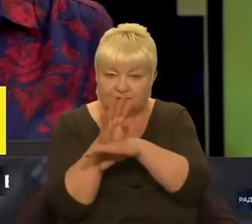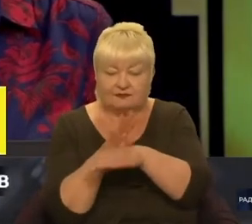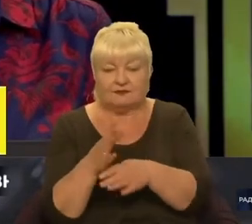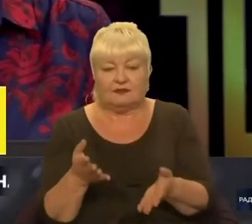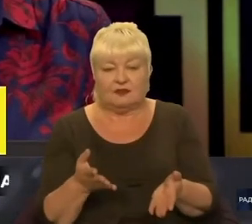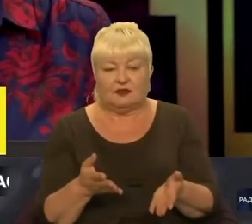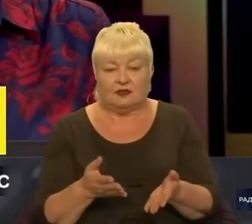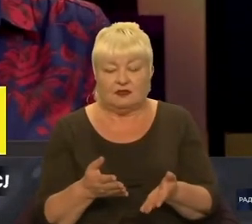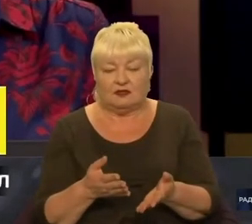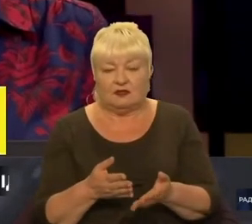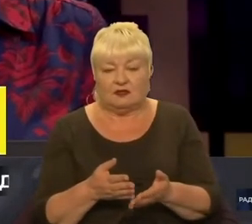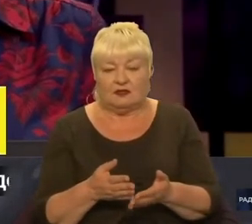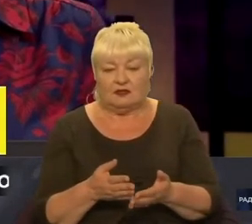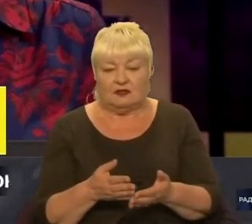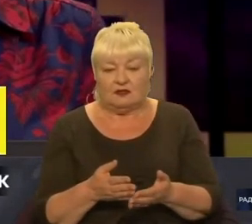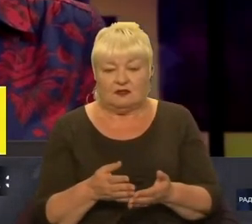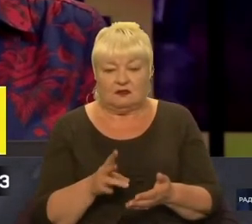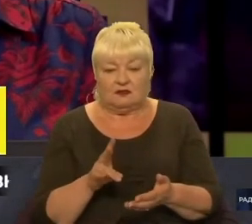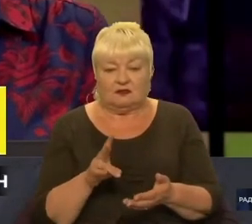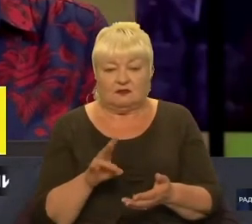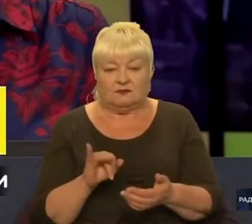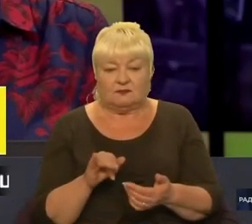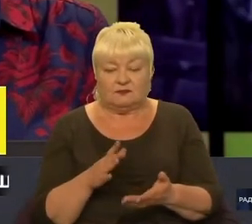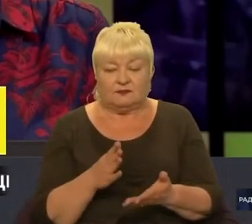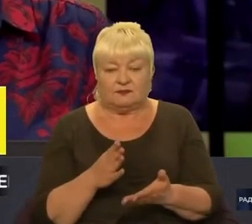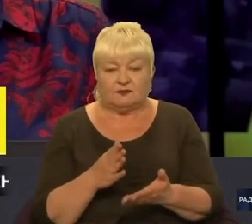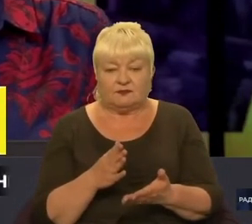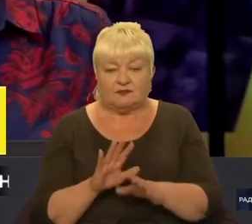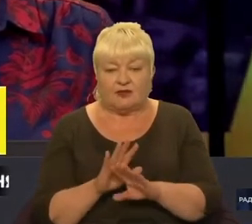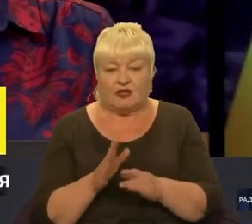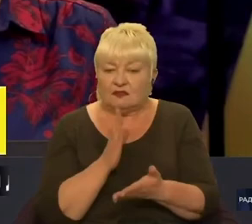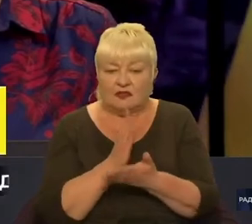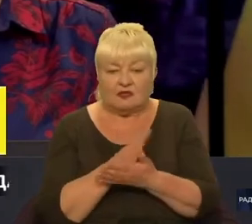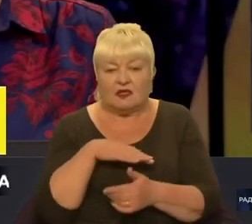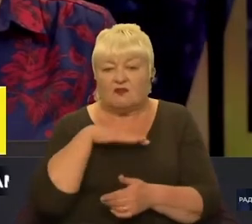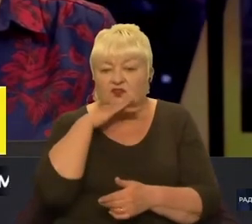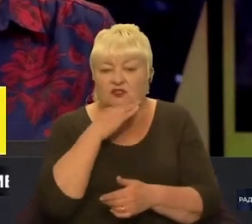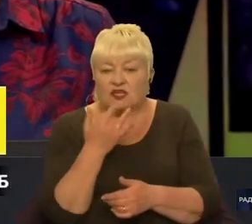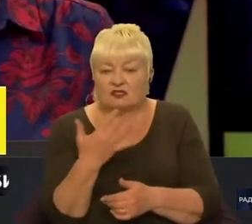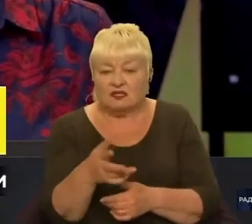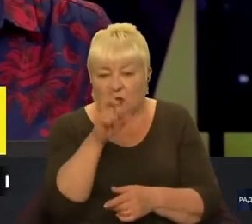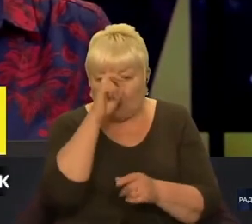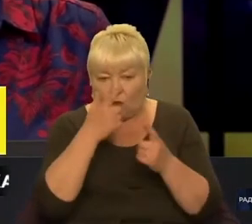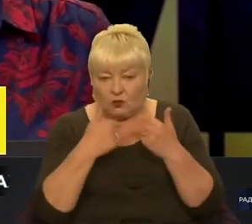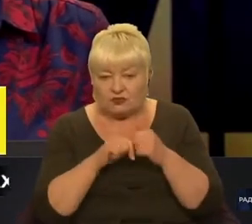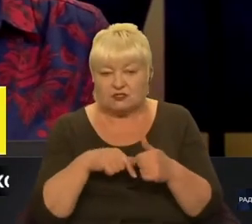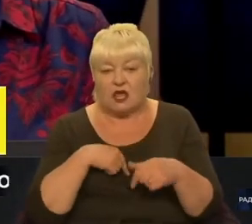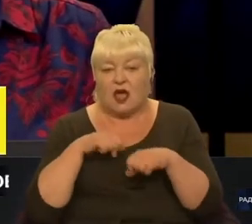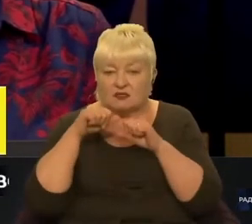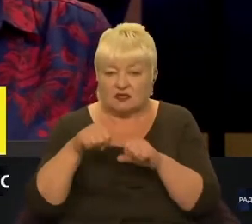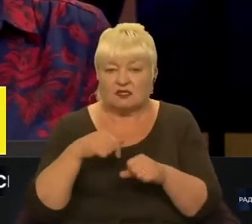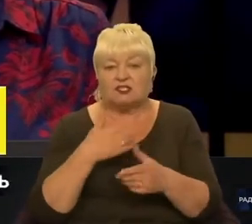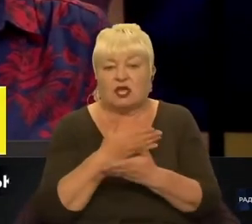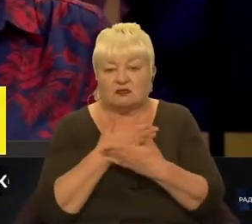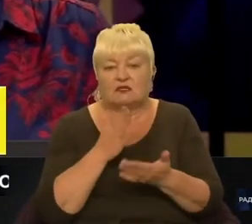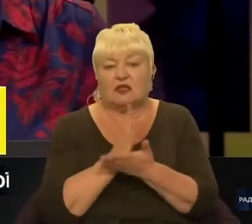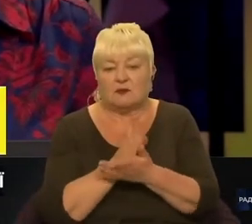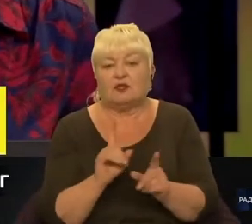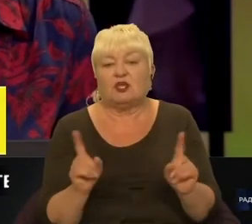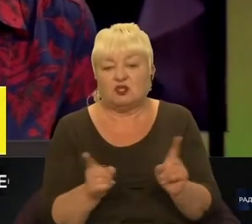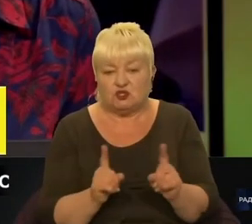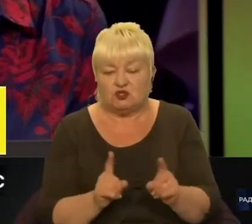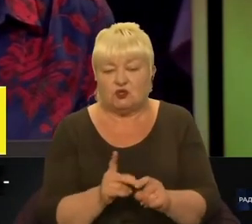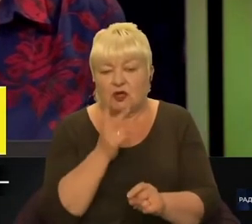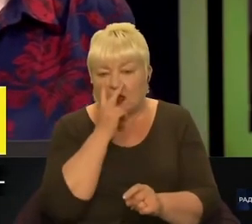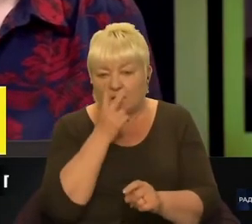отримуємо від партнерів, вони не є в достатній кількості сьогодні в державі. А захищати нам є що? Ви бачите події,